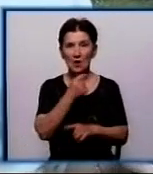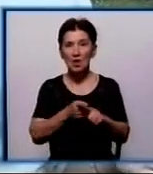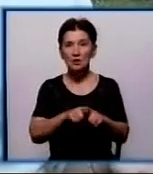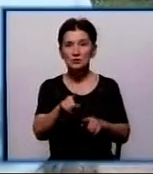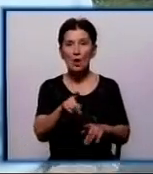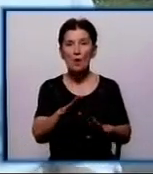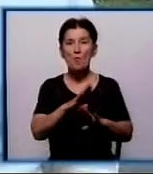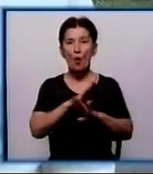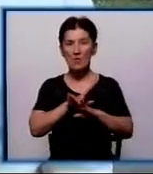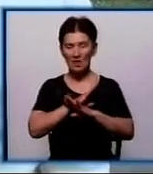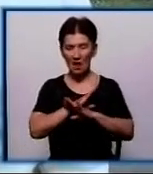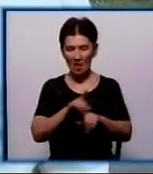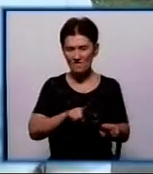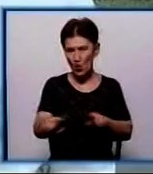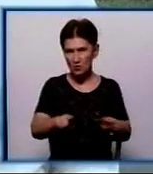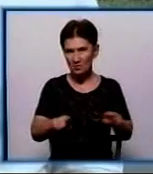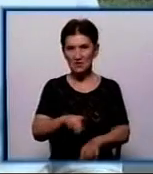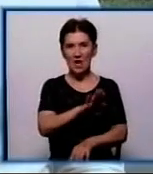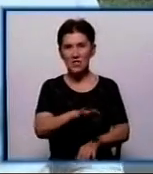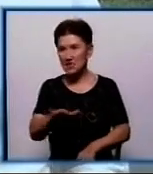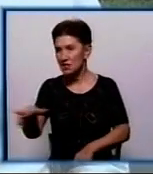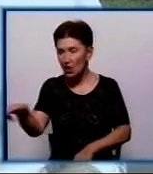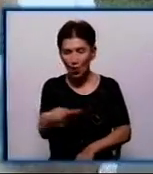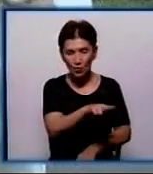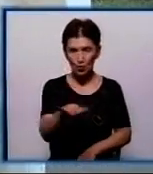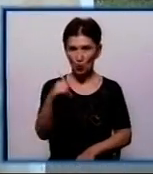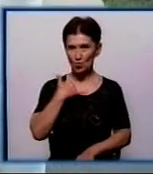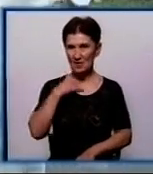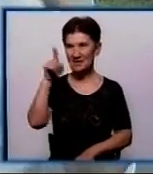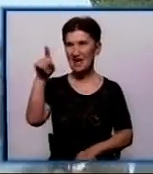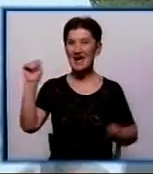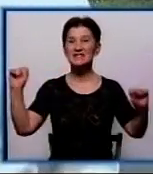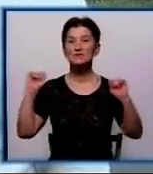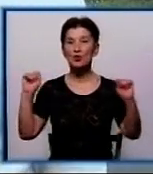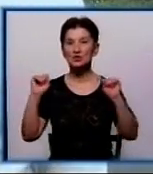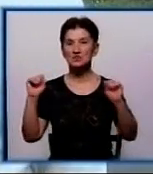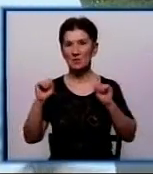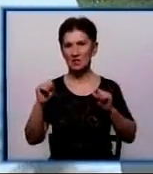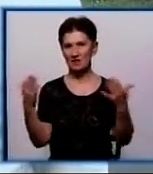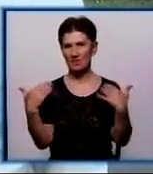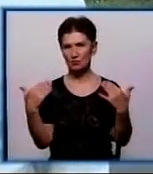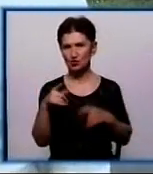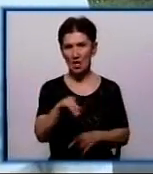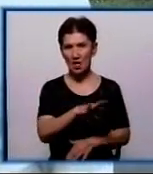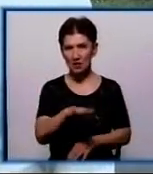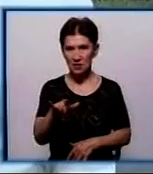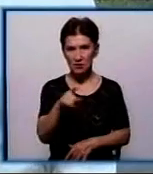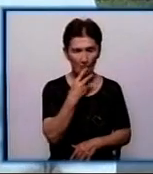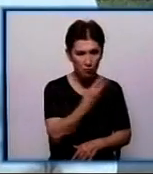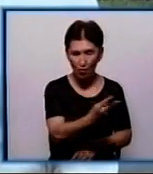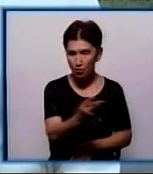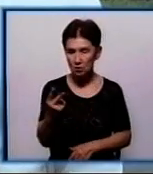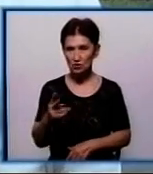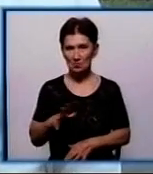конвульсіях. Виходили діти. У нас вони відпочивають, спортсмени по бізболу. Діти побачили цей жах, у них був шок,